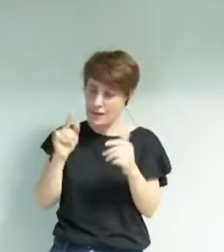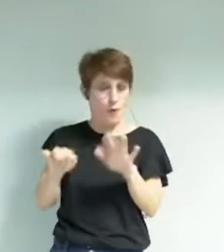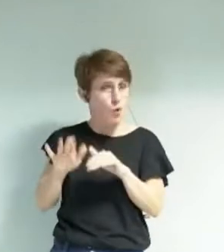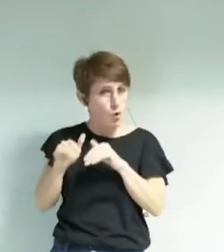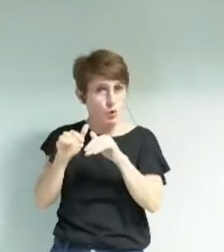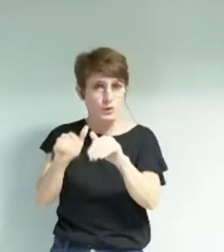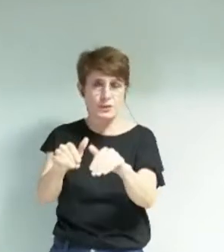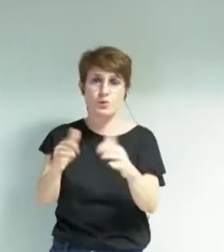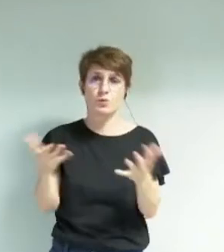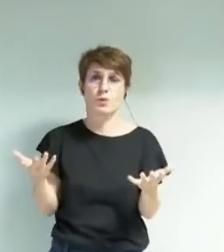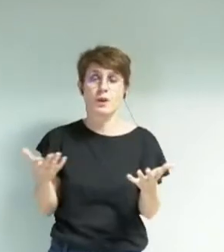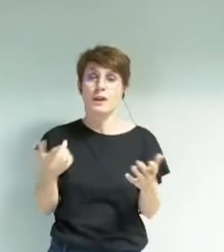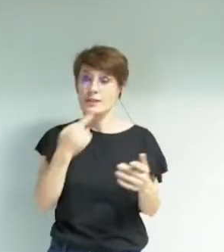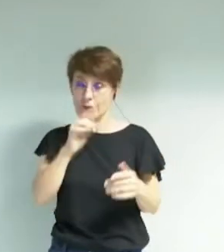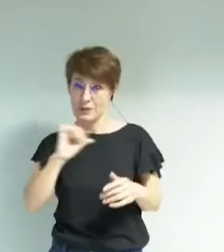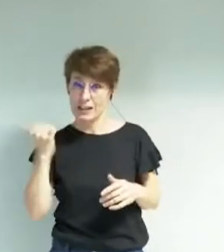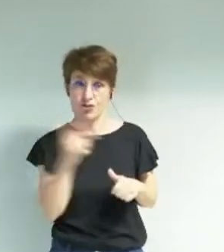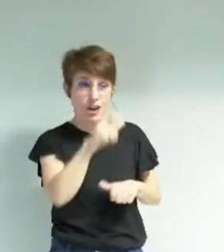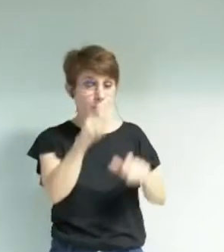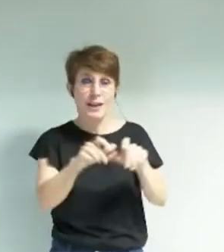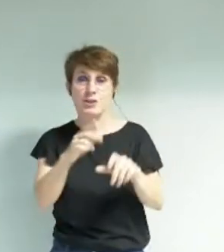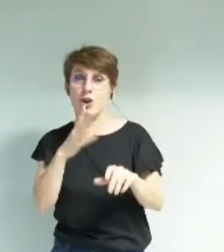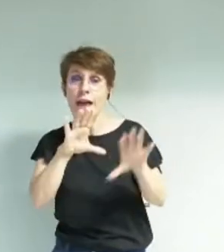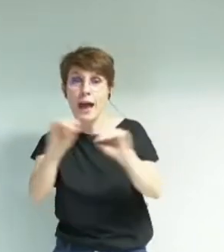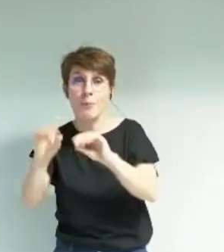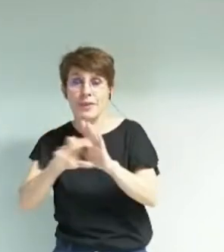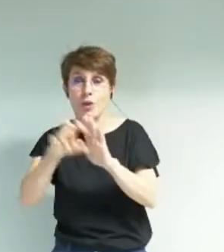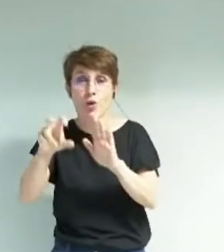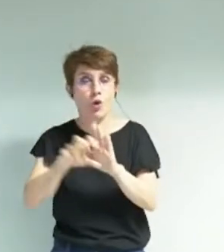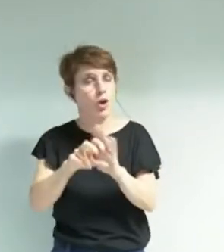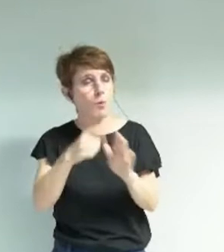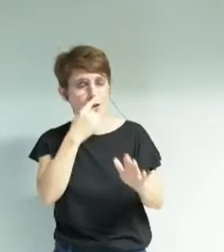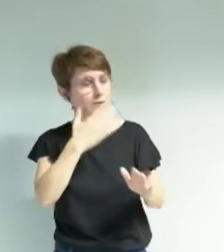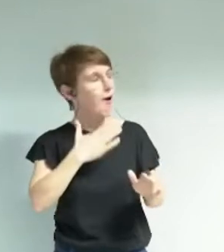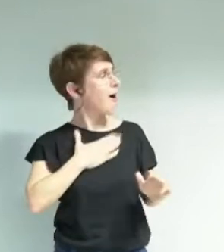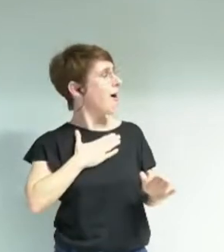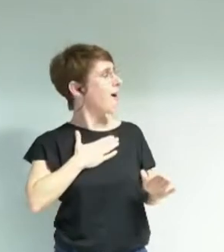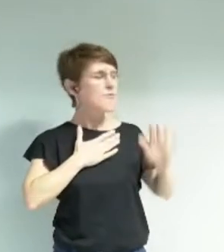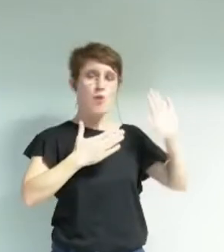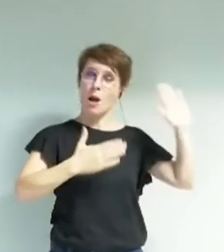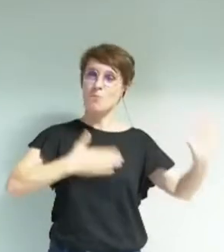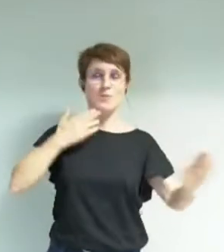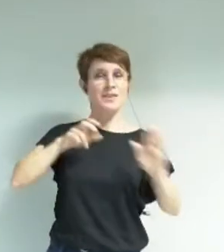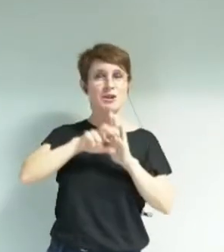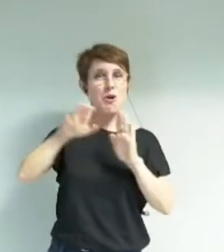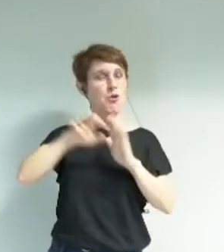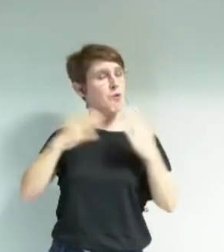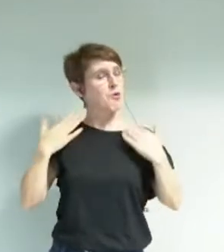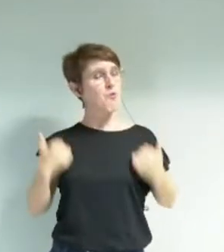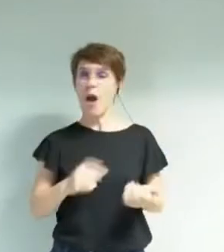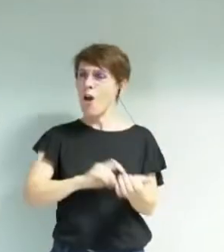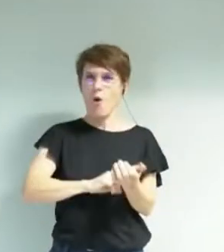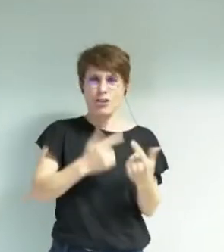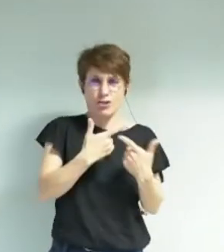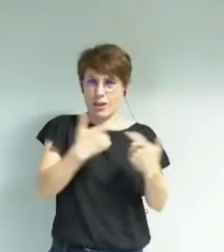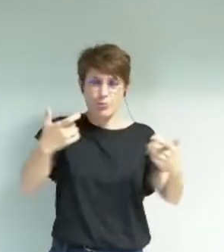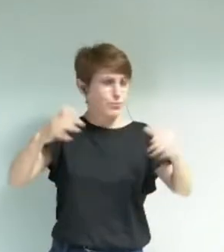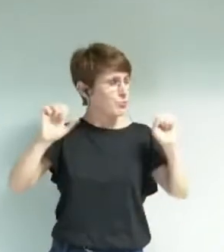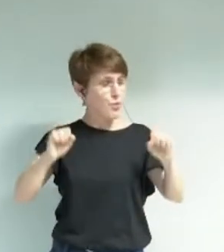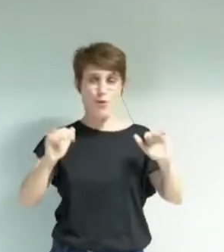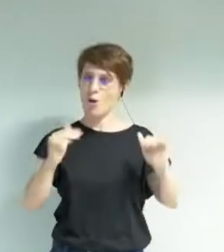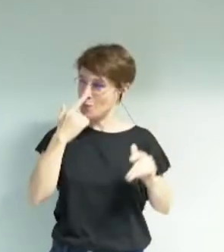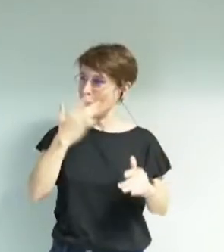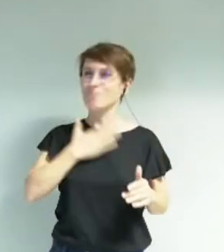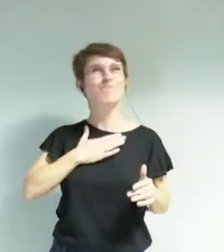l'ambition recherchée est que chaque habitante ou habitant se sente pleinement grenobloise et grenoblois, quelle que soit son origine. La